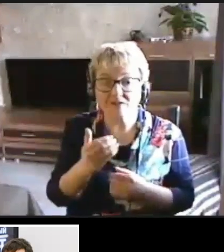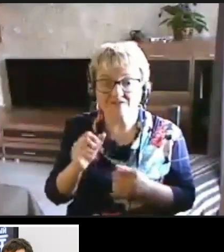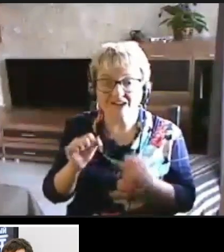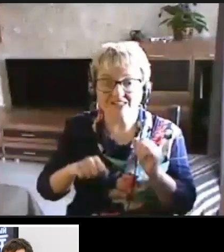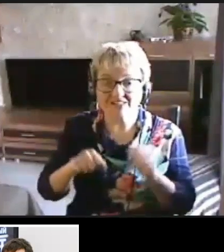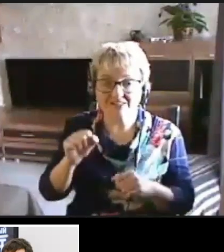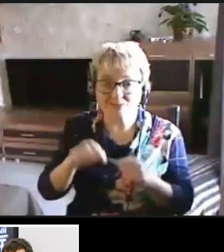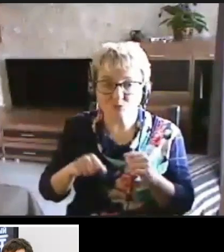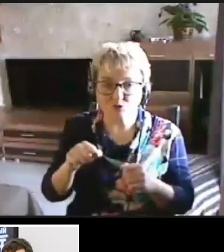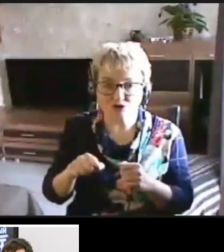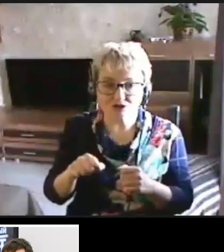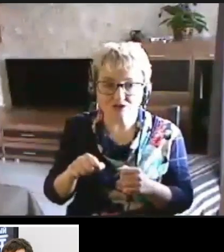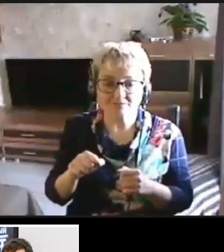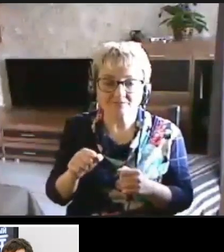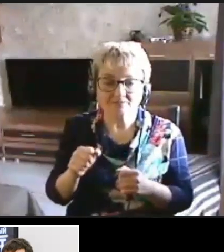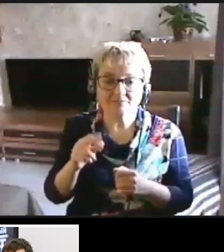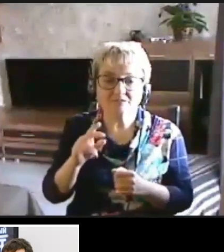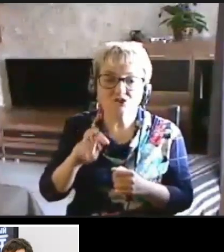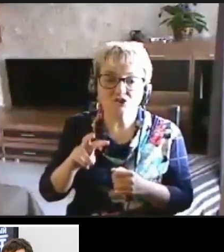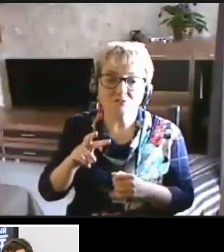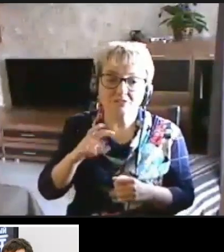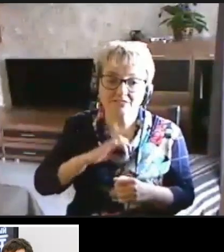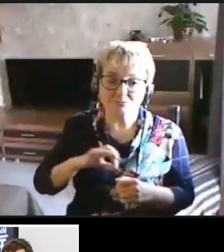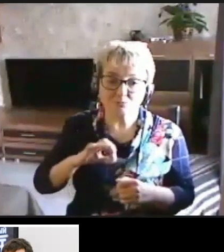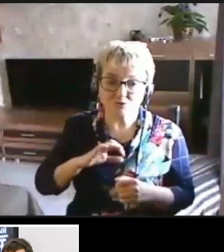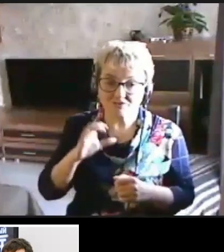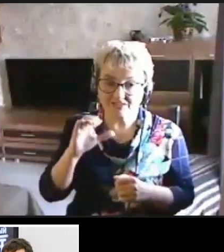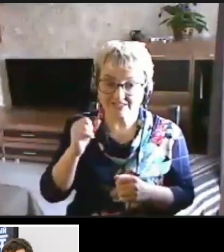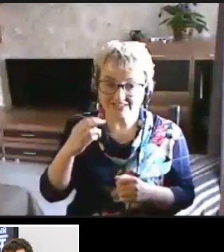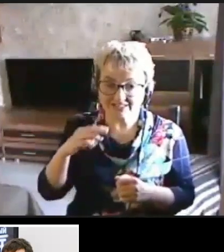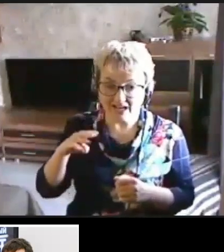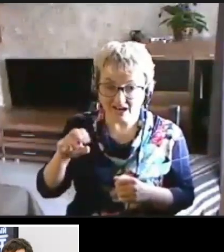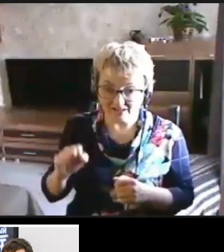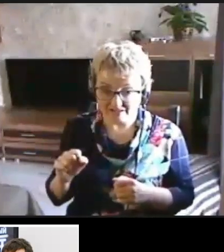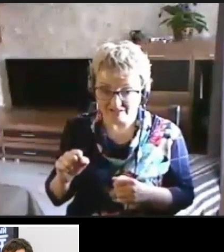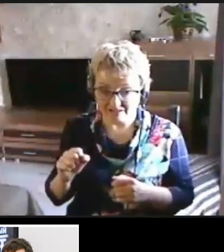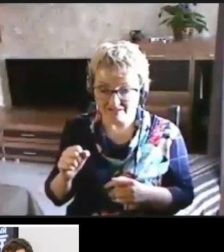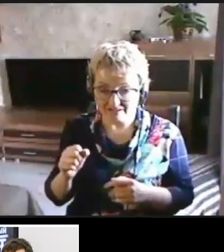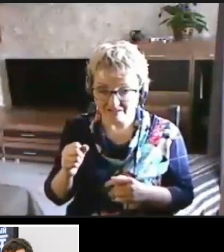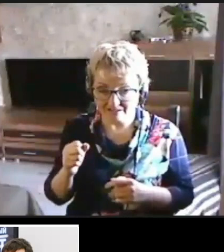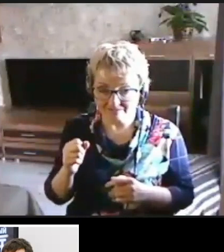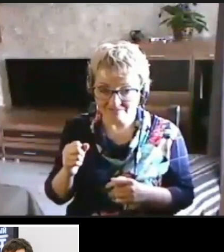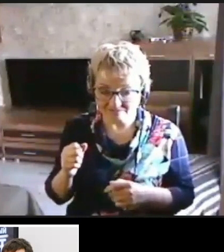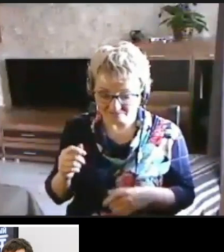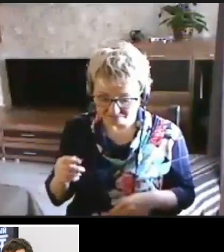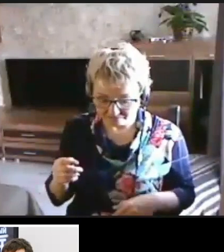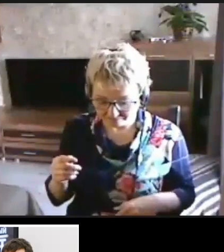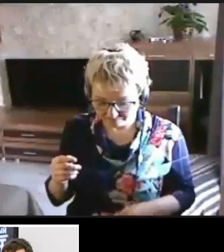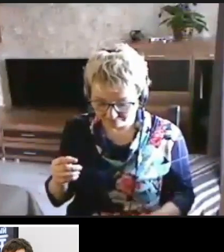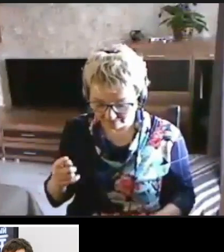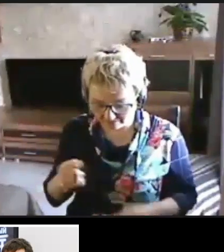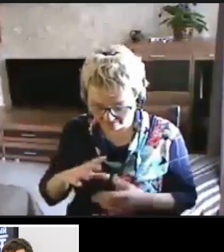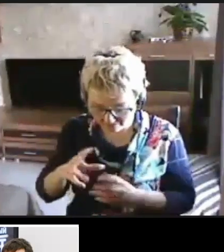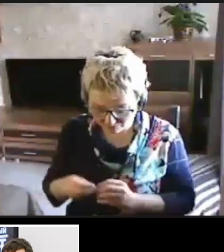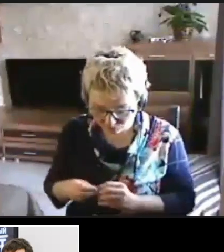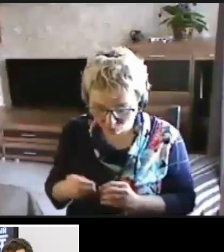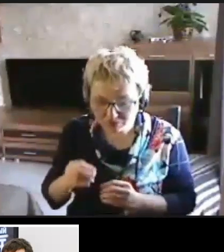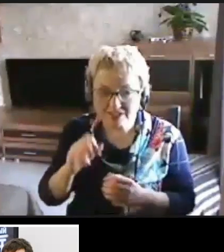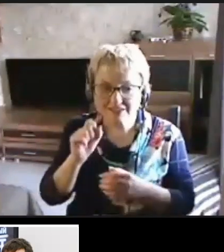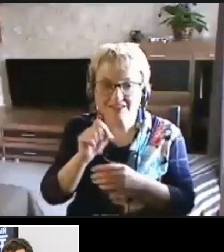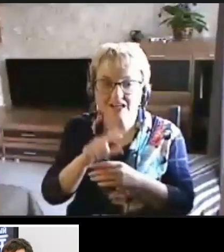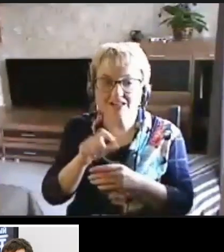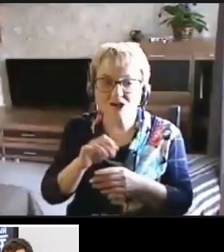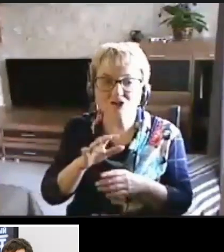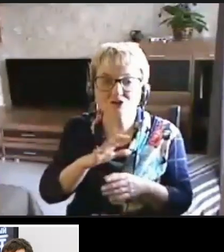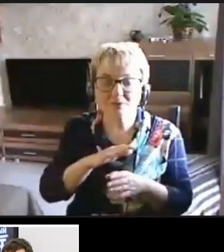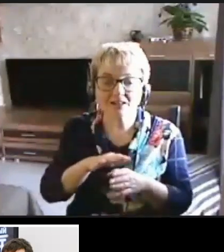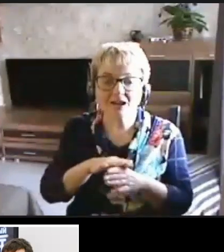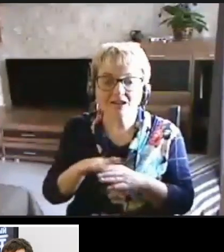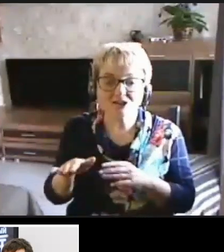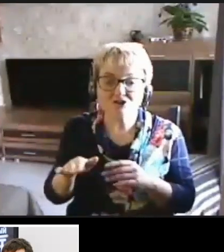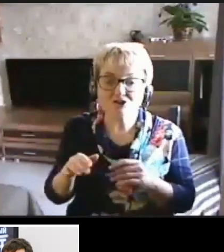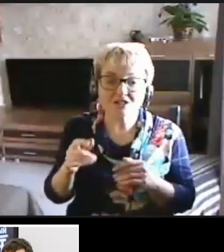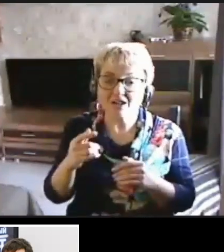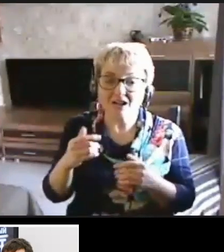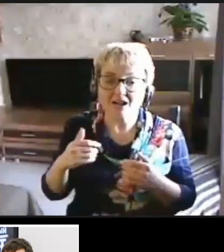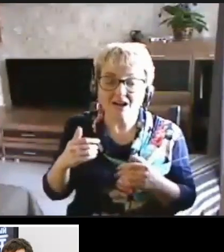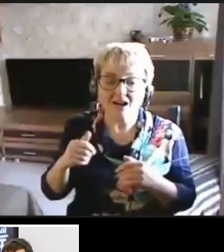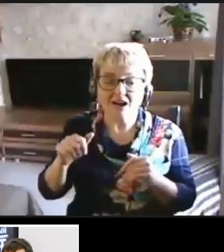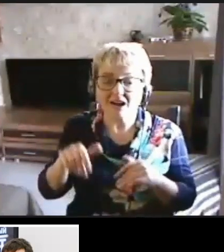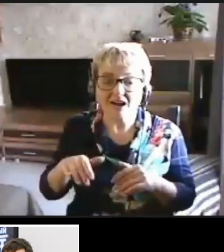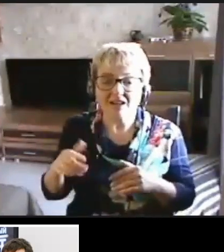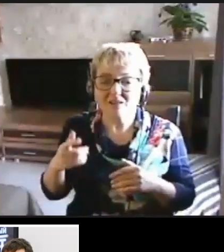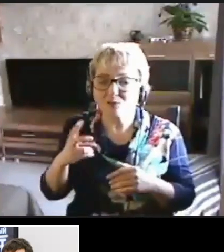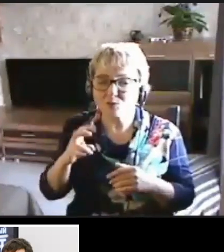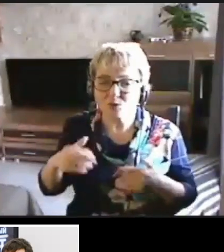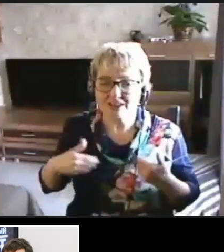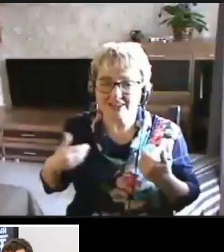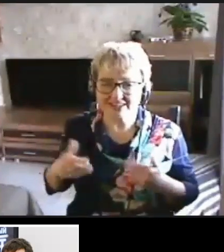возможно, чем использование сайта. Да, то есть, в итоге задача была решена, но решена неэффективно. Ну, я,